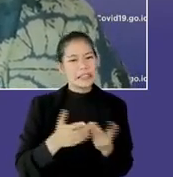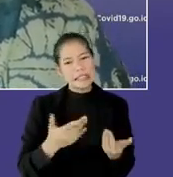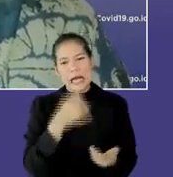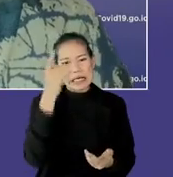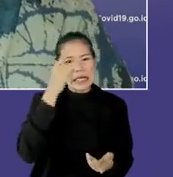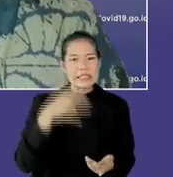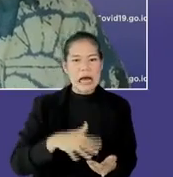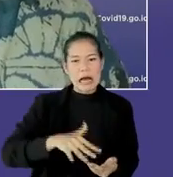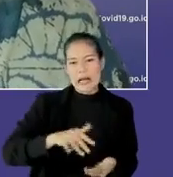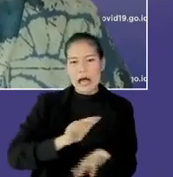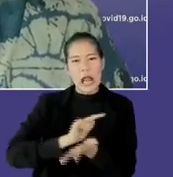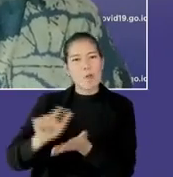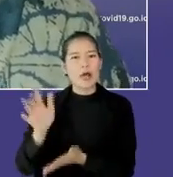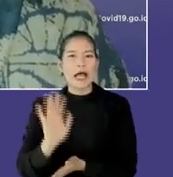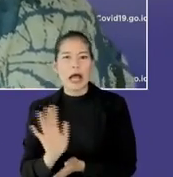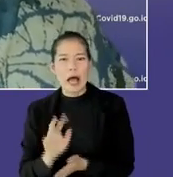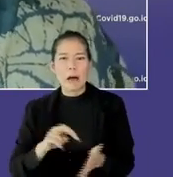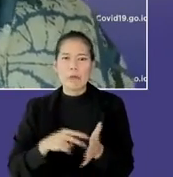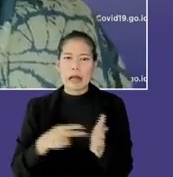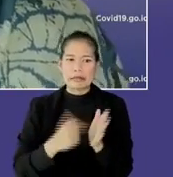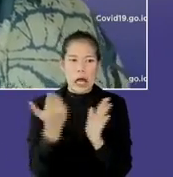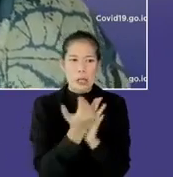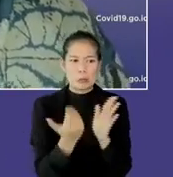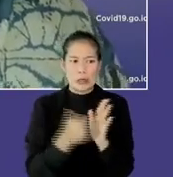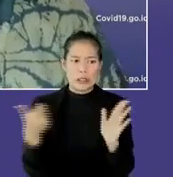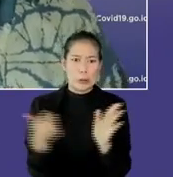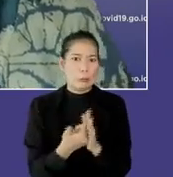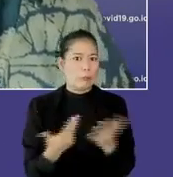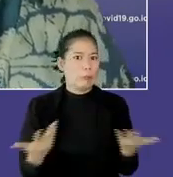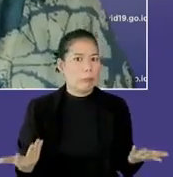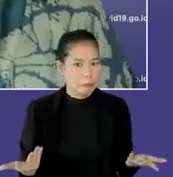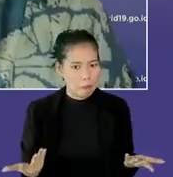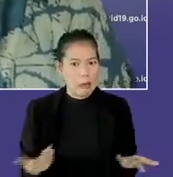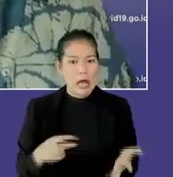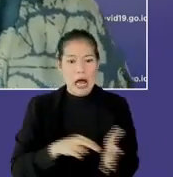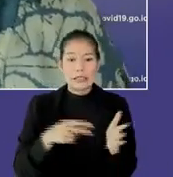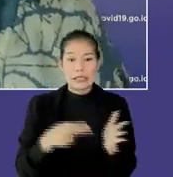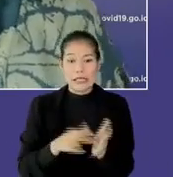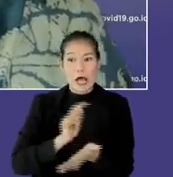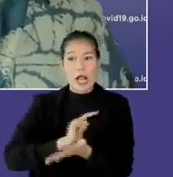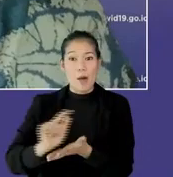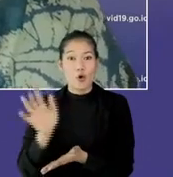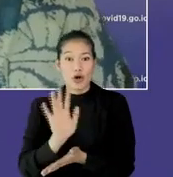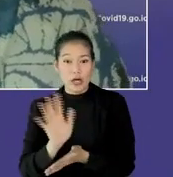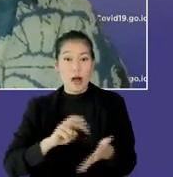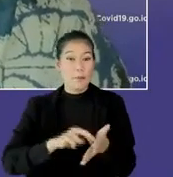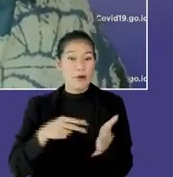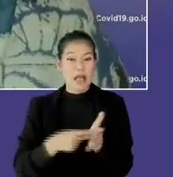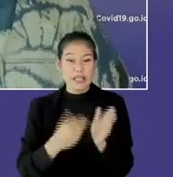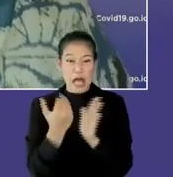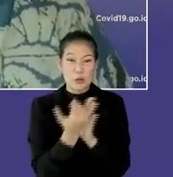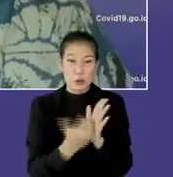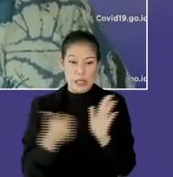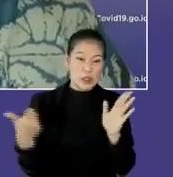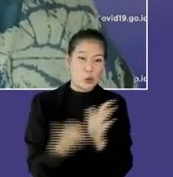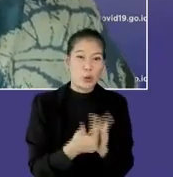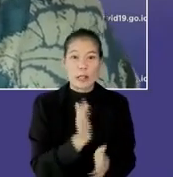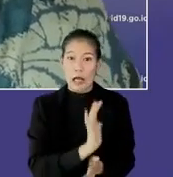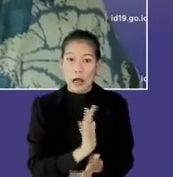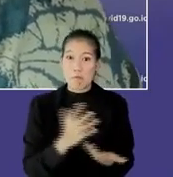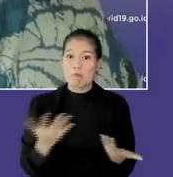tidak. Gimana kepatuhannya ya, jadi pertanyaan lebih jauhnya, jangan-jangan yang tidak melaporkan, malah yang sama sekali tidak patuh jadinya.